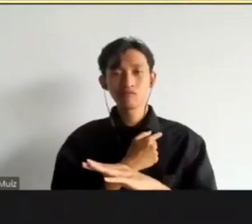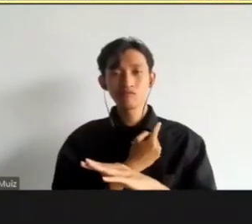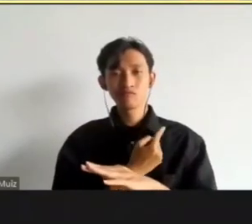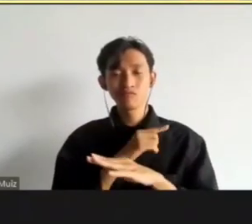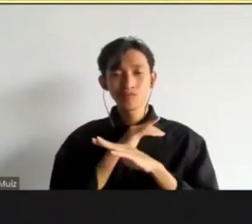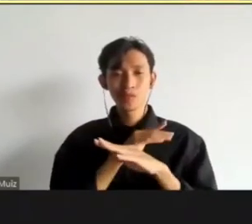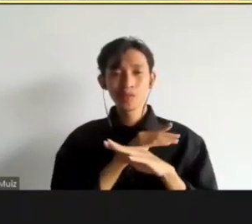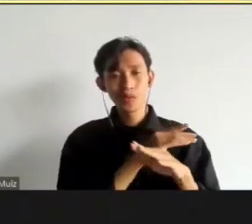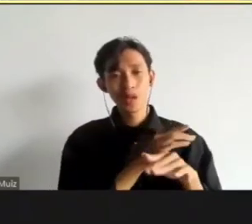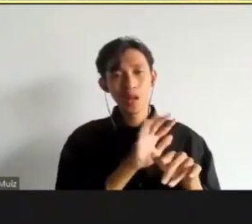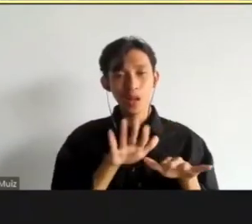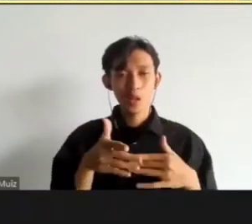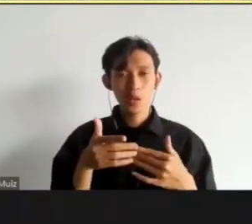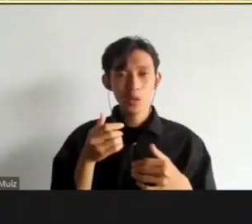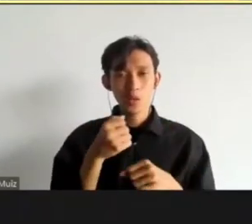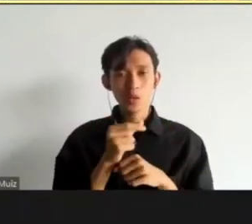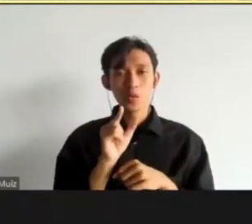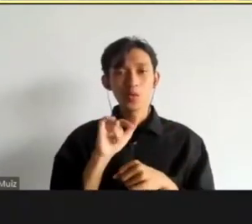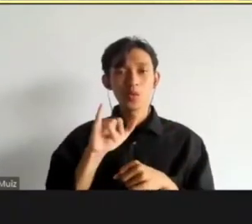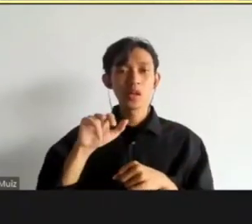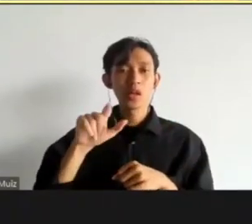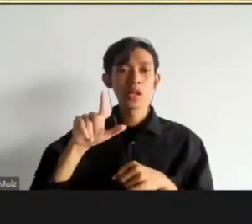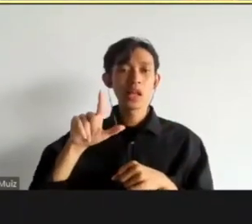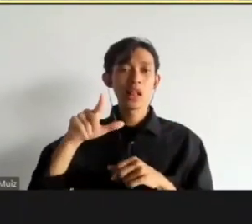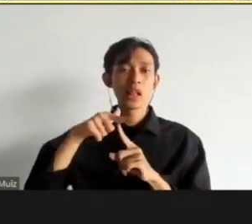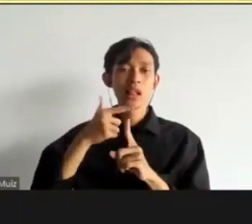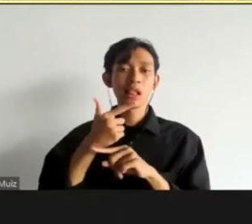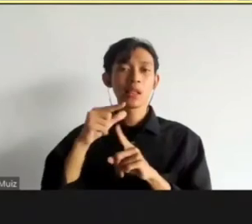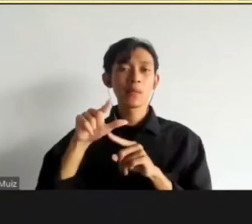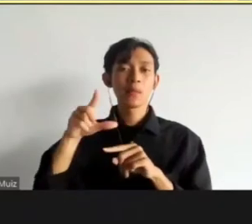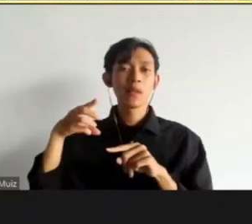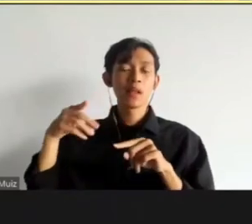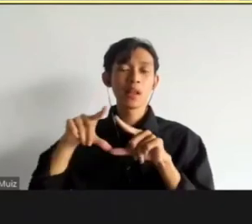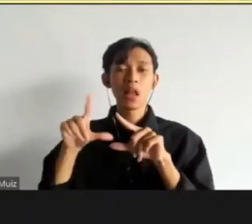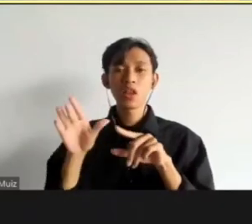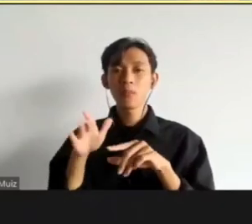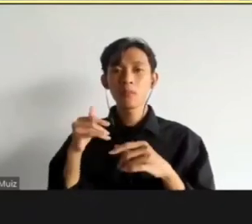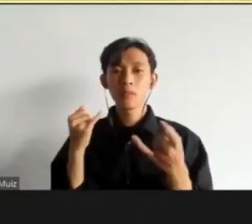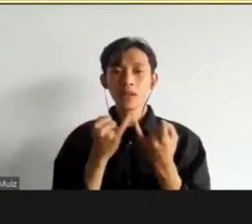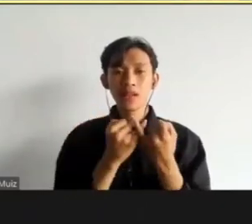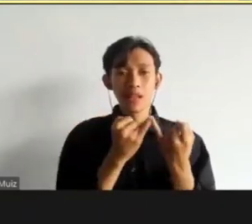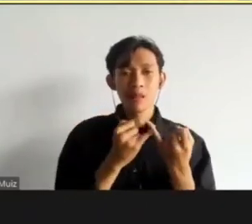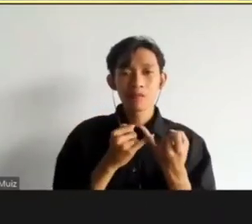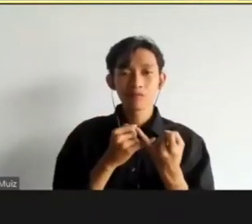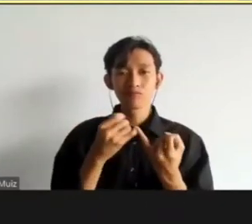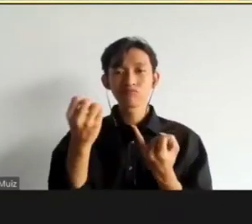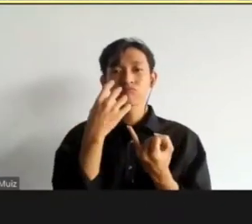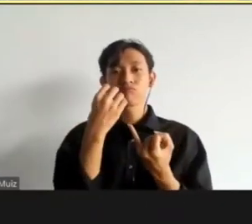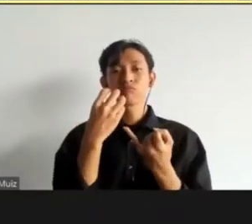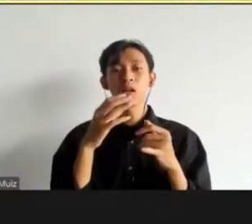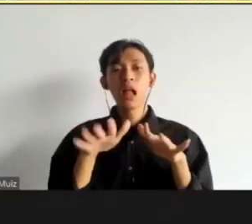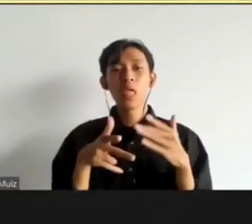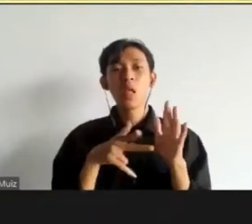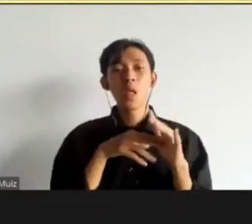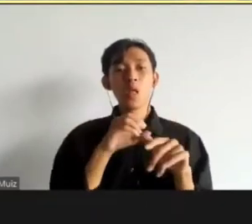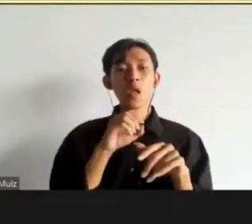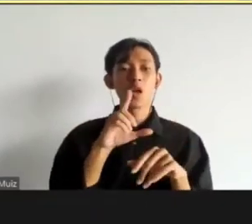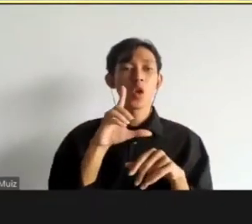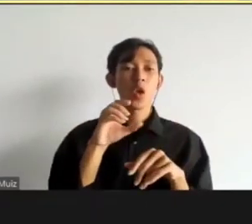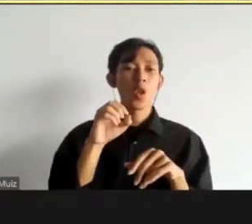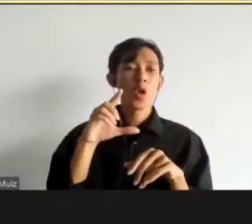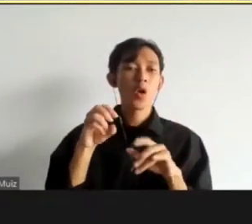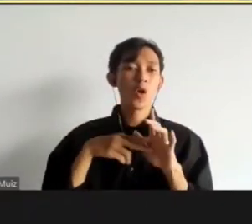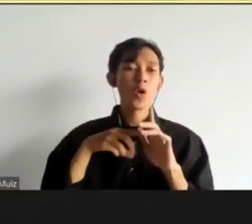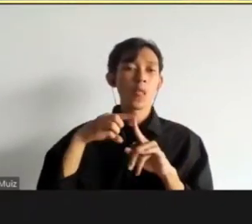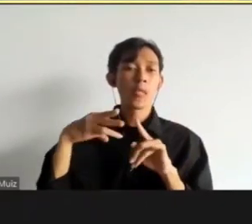juga guilty plea, dimana pernyataan untuk tidak menentang surat dakwaan. Ada juga bentuknya adalah no law tender, dimana pernyataan untuk